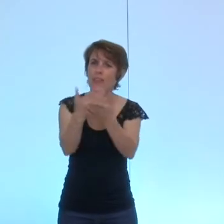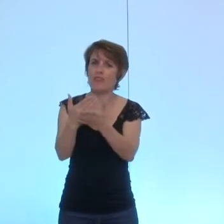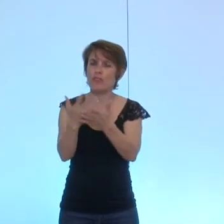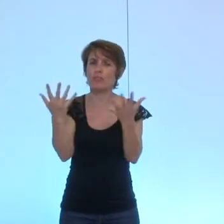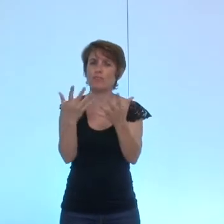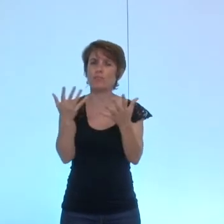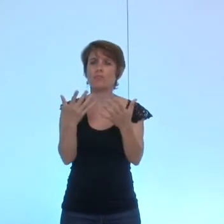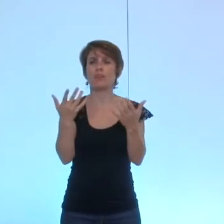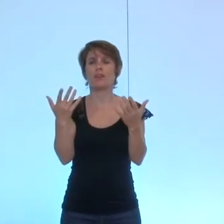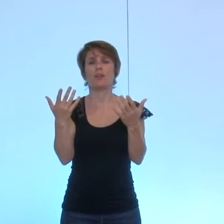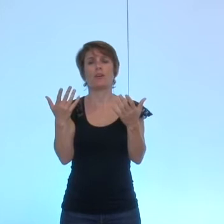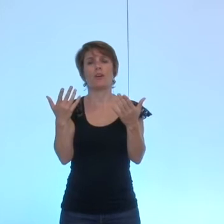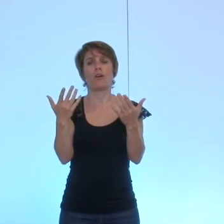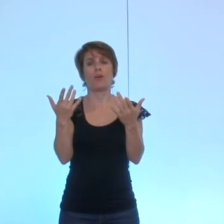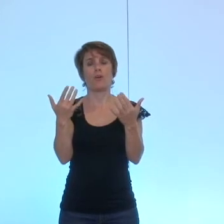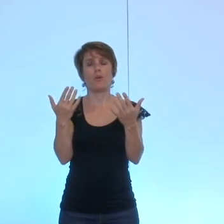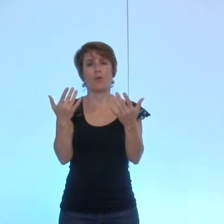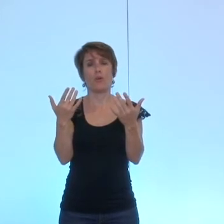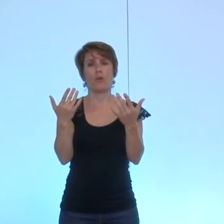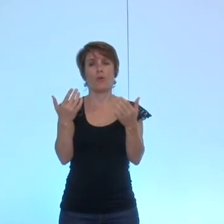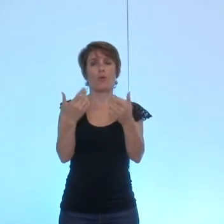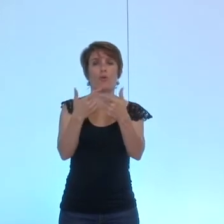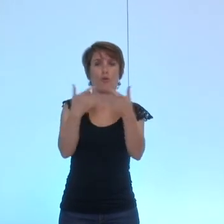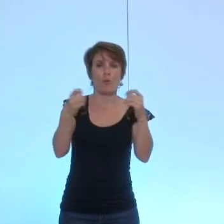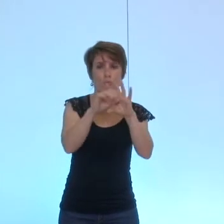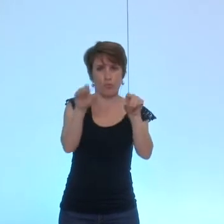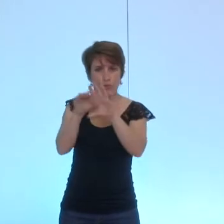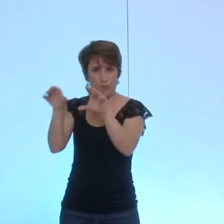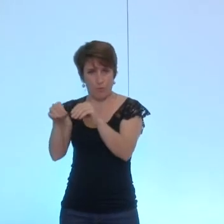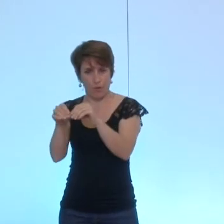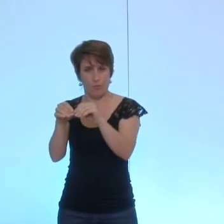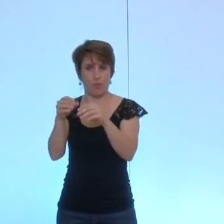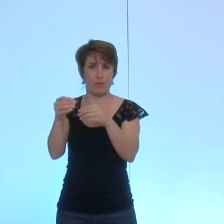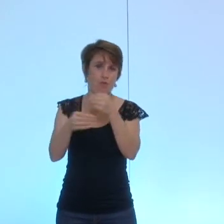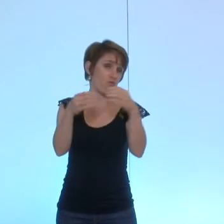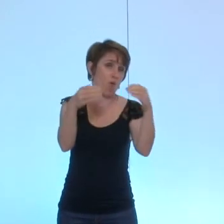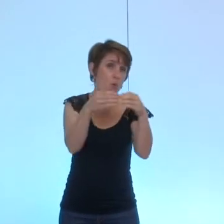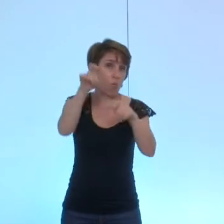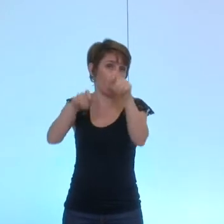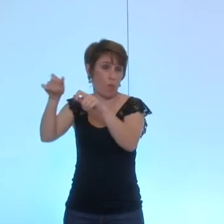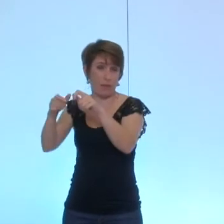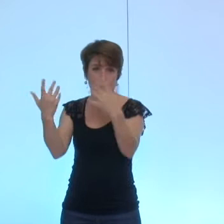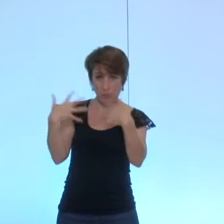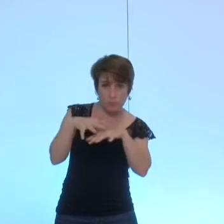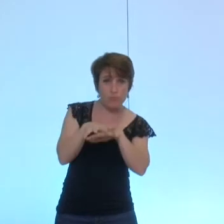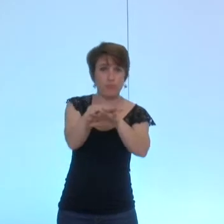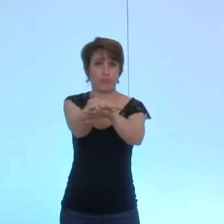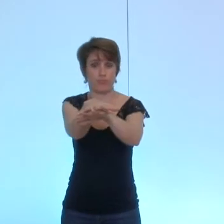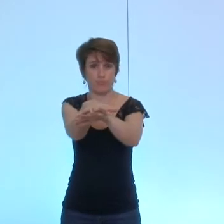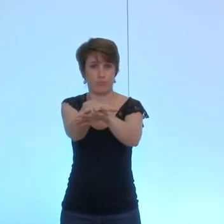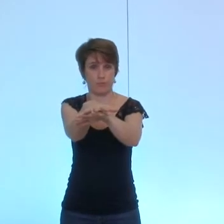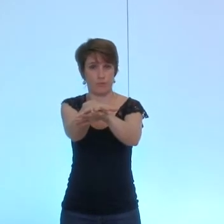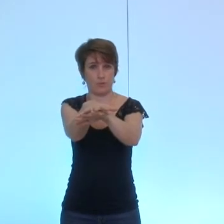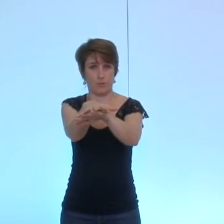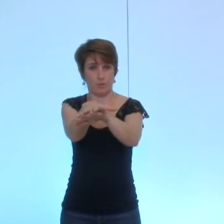mutualisation un partage des moyens entre les membres d'un groupe de personnes qui visent